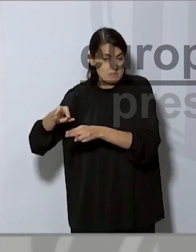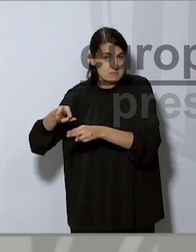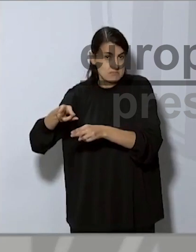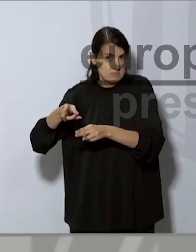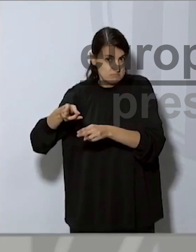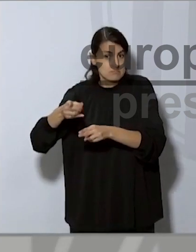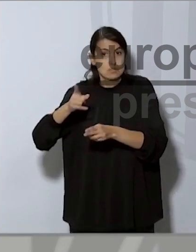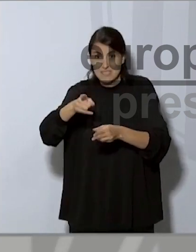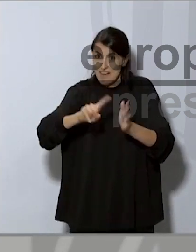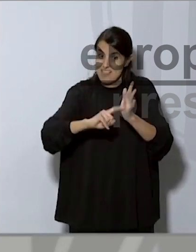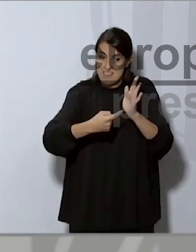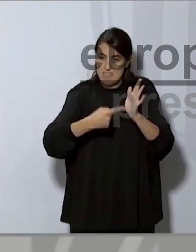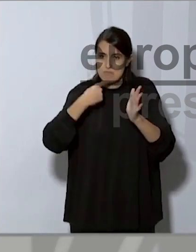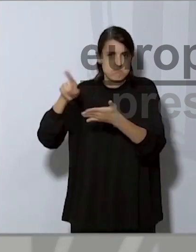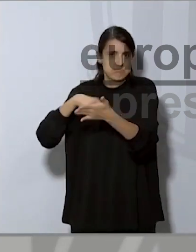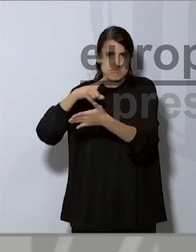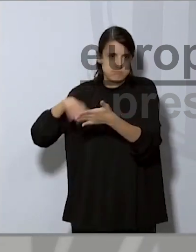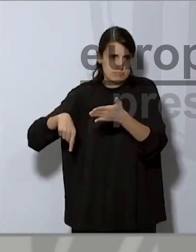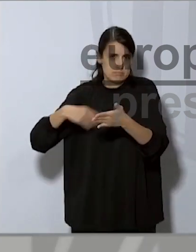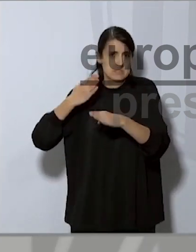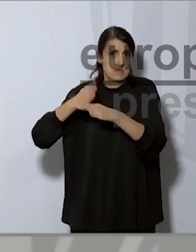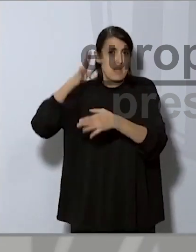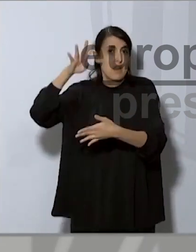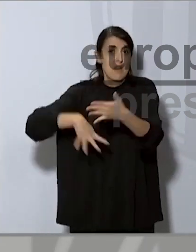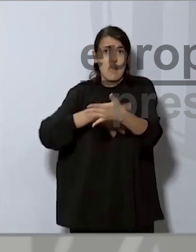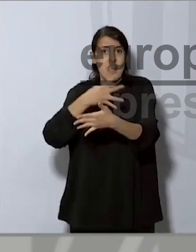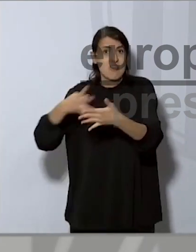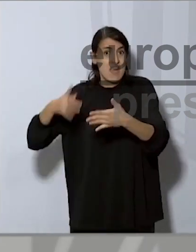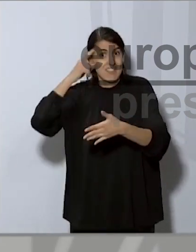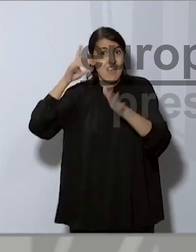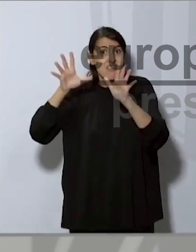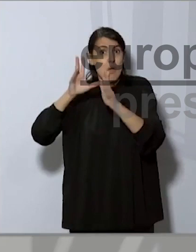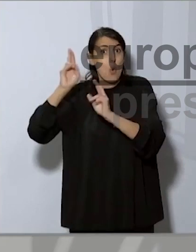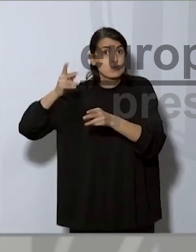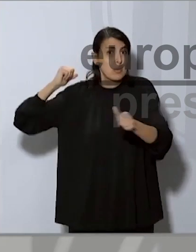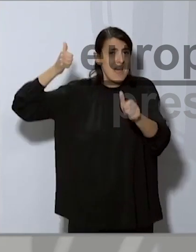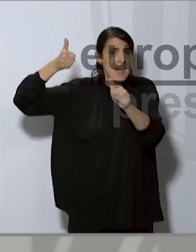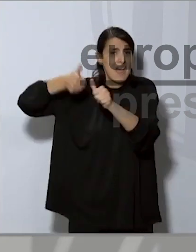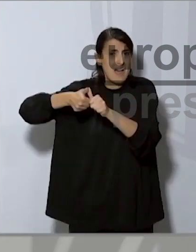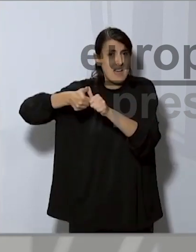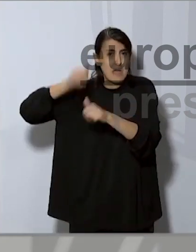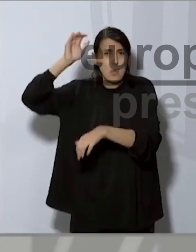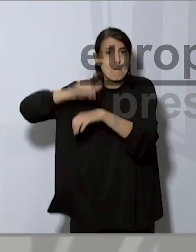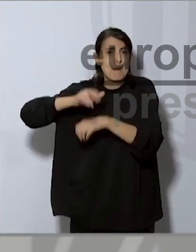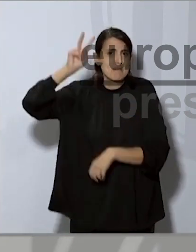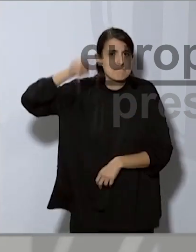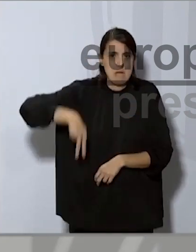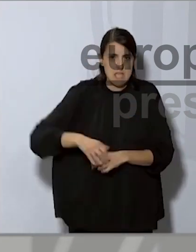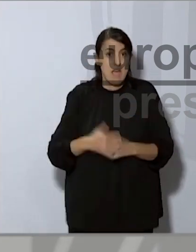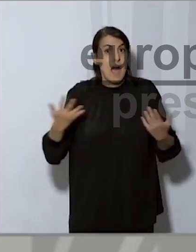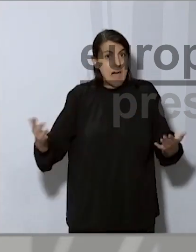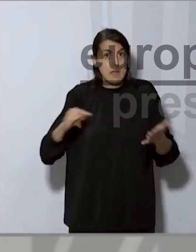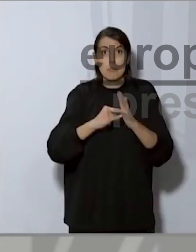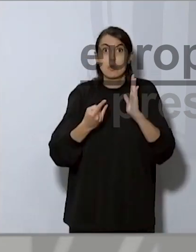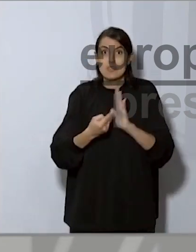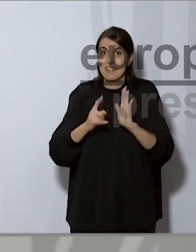diversos, és una data fixada en el calendari que no s'ha complert mai. A partir d'ara s'estableix que el projecte de llei